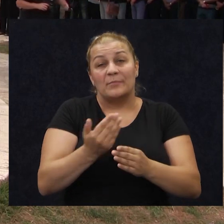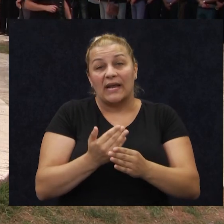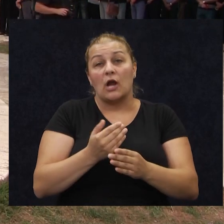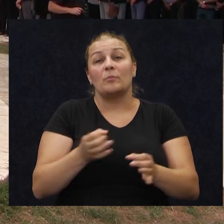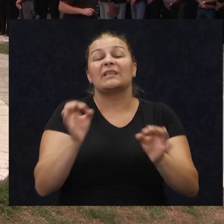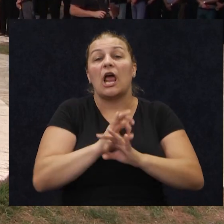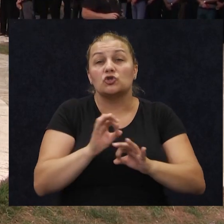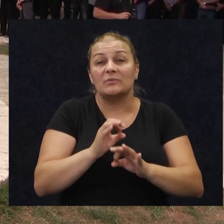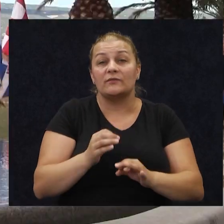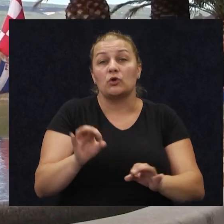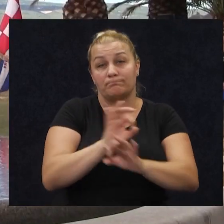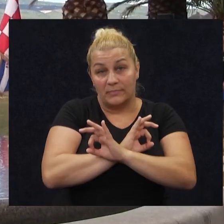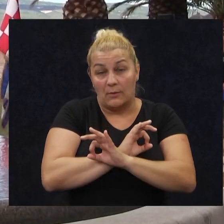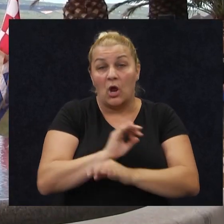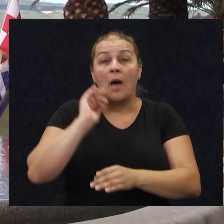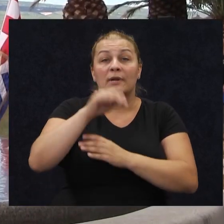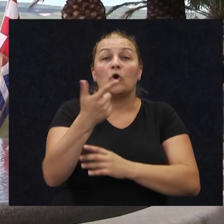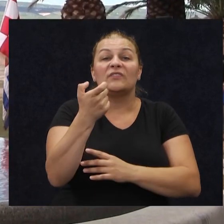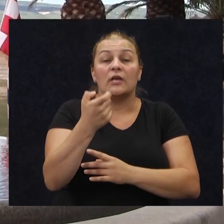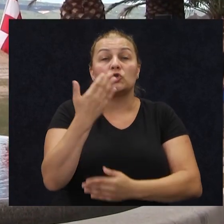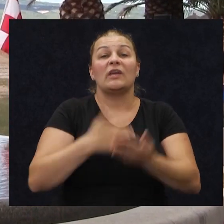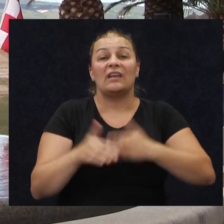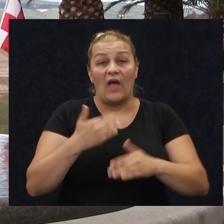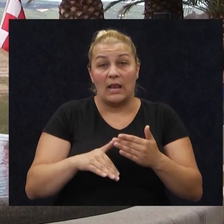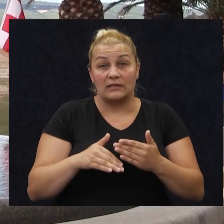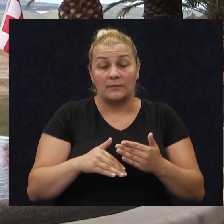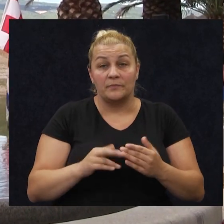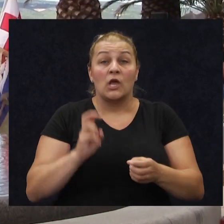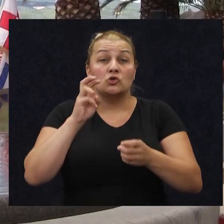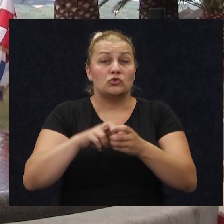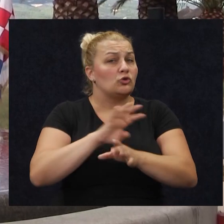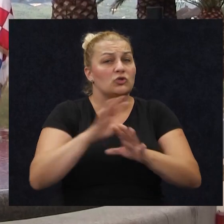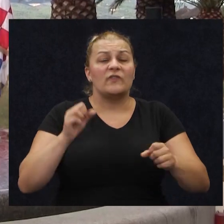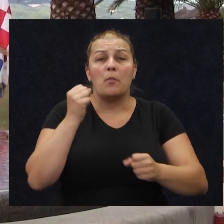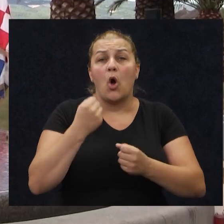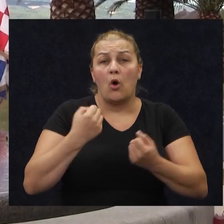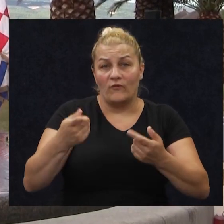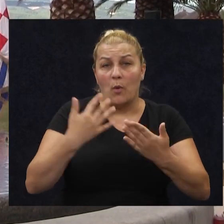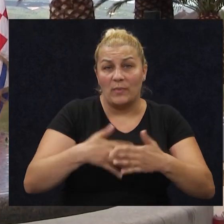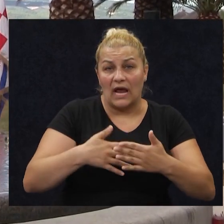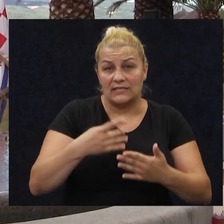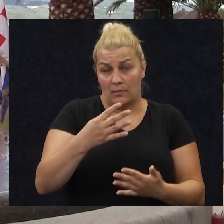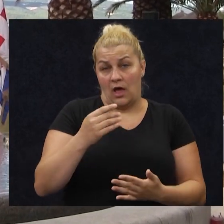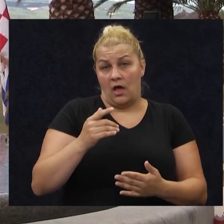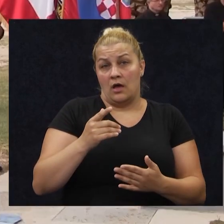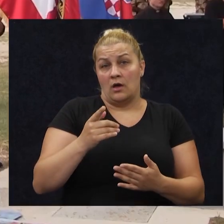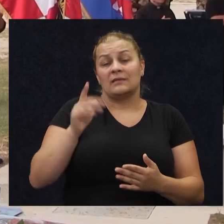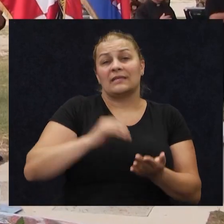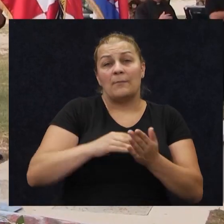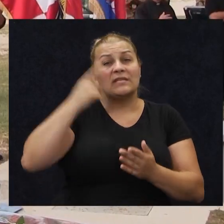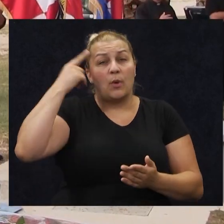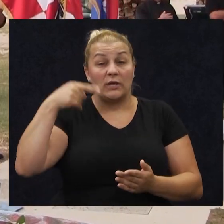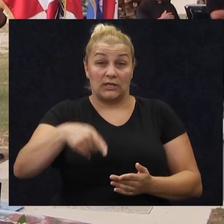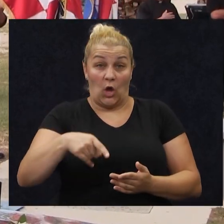napustilo ovaj svijet, a njih preko 230. lidi. Sudelujući u svim operacijama pobjedničke Hrvatske vojske, treba napomenuti da je ova